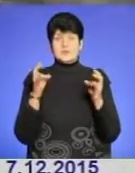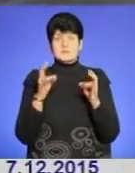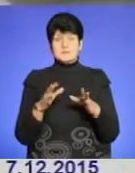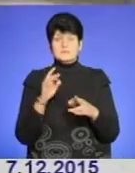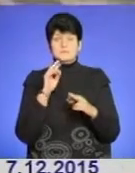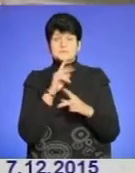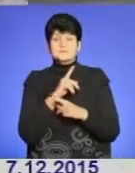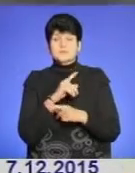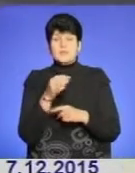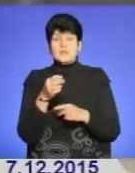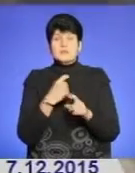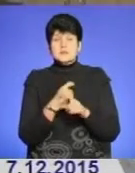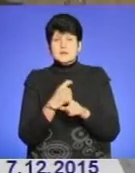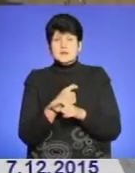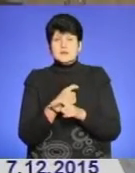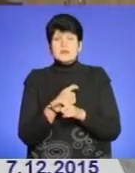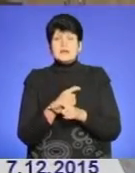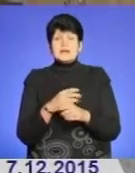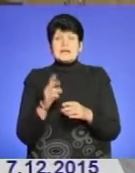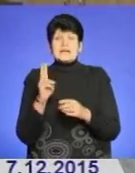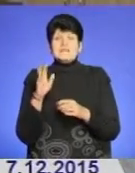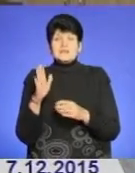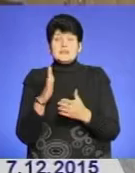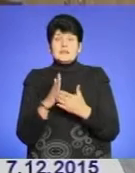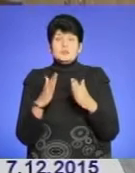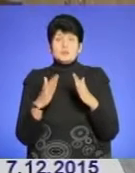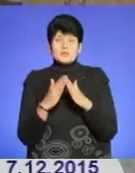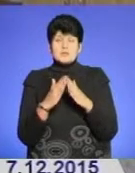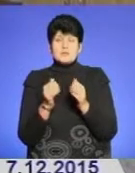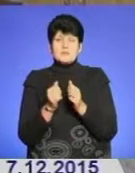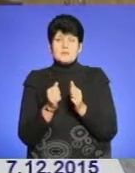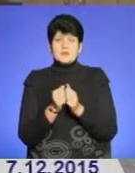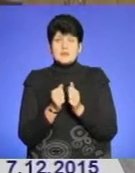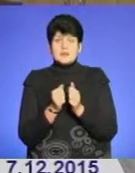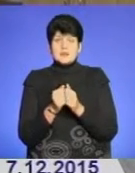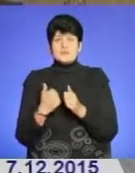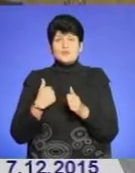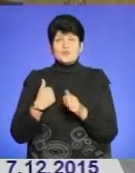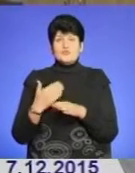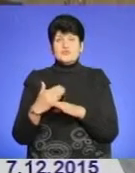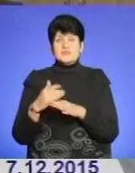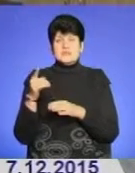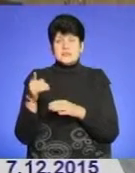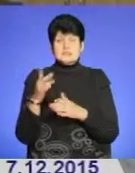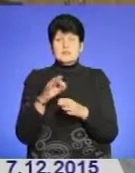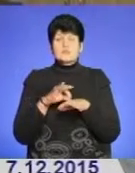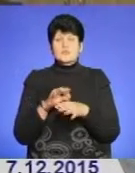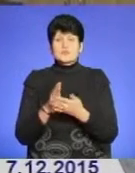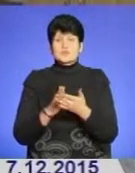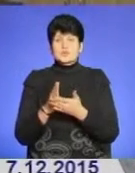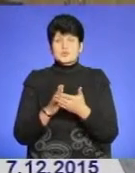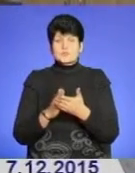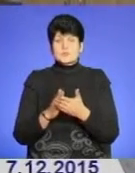Як встановлено досудовим розслідуванням, квартира розміщена у будинку, який знаходиться неподалік військової частини, у якій проходять службу